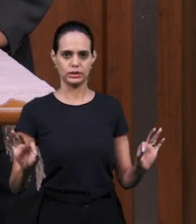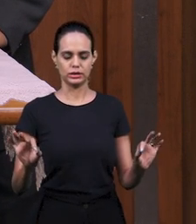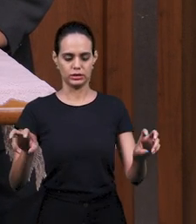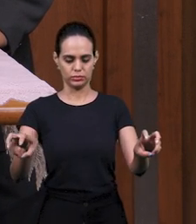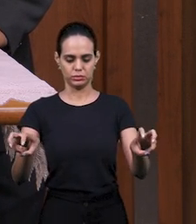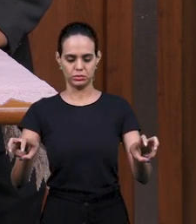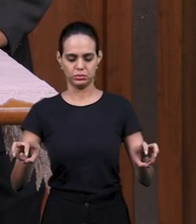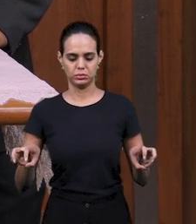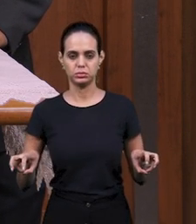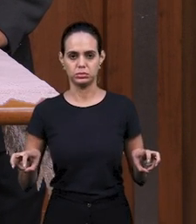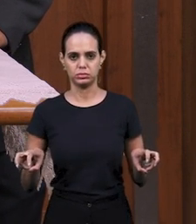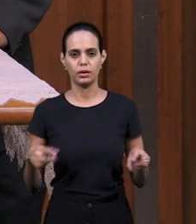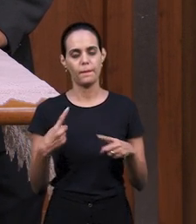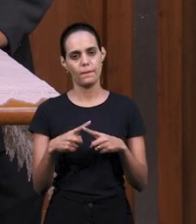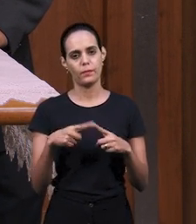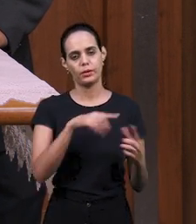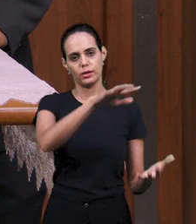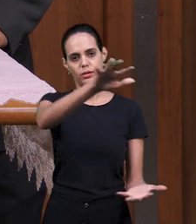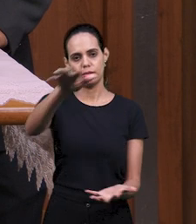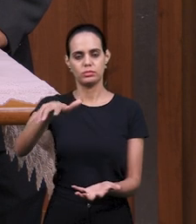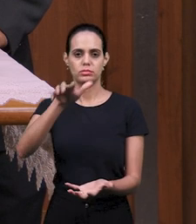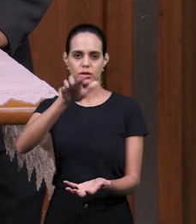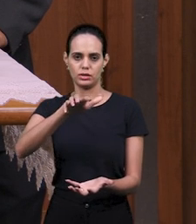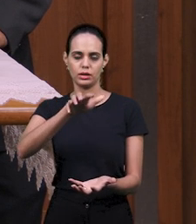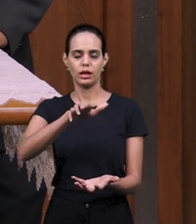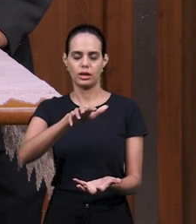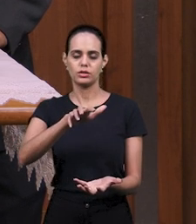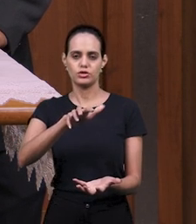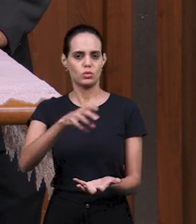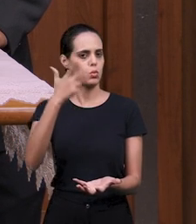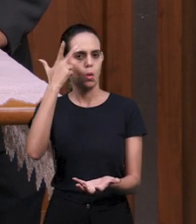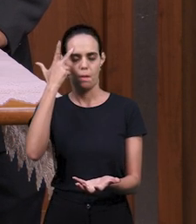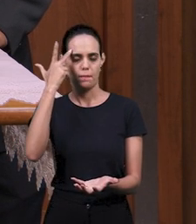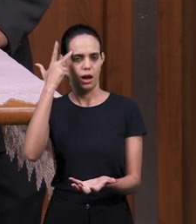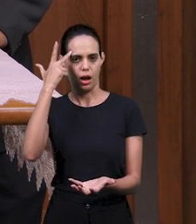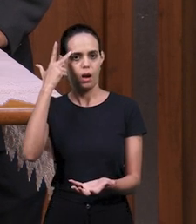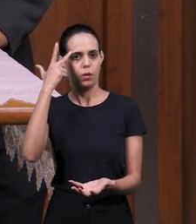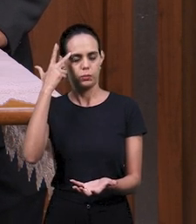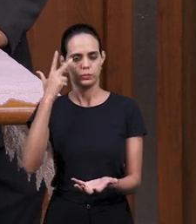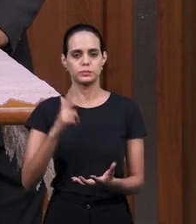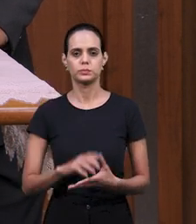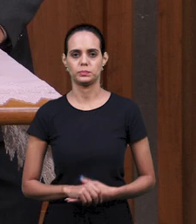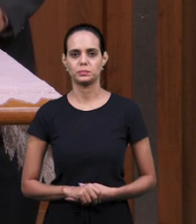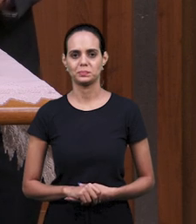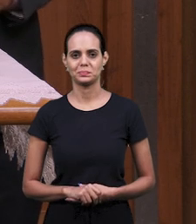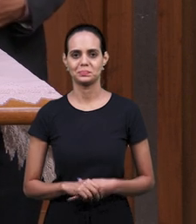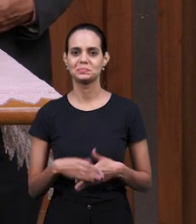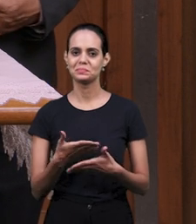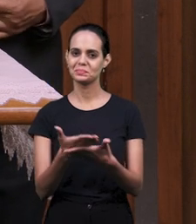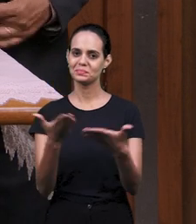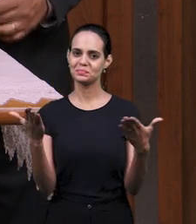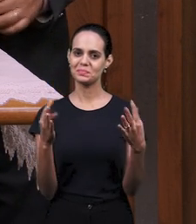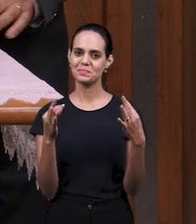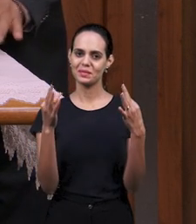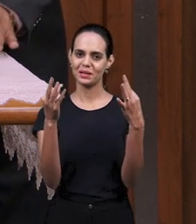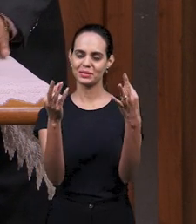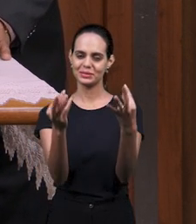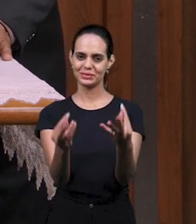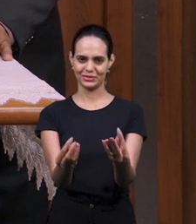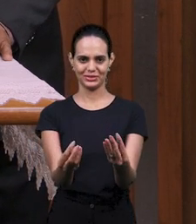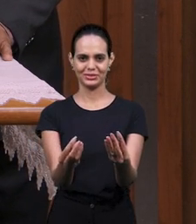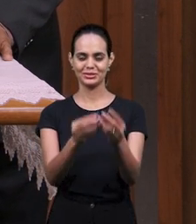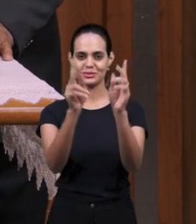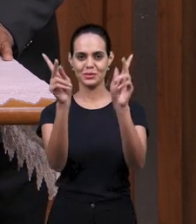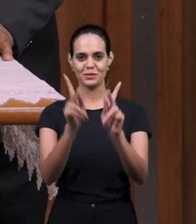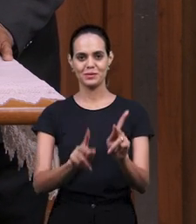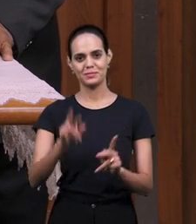потому что будет трансляция через спутник также, но помня о социальном дистанцировании, о предостережении.